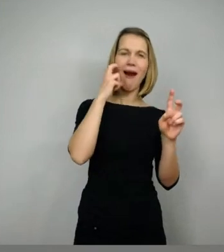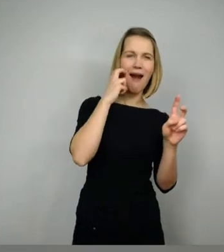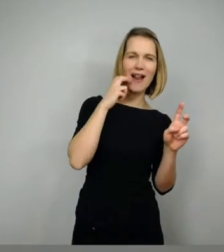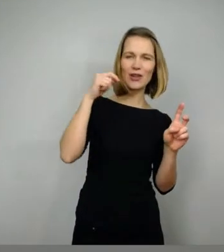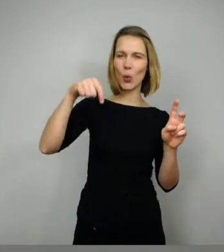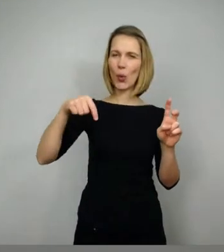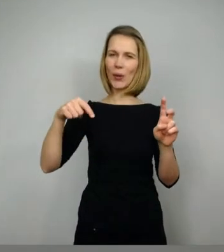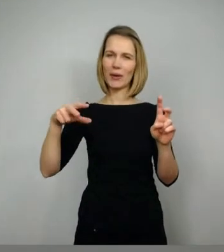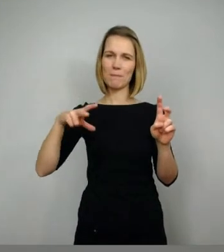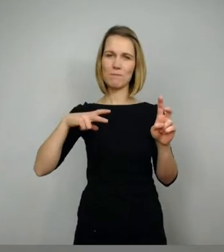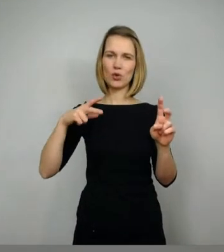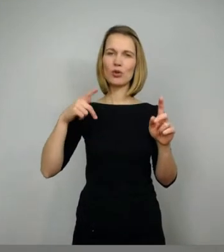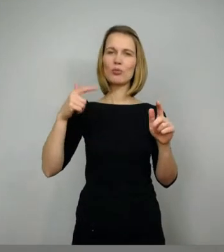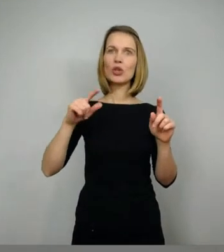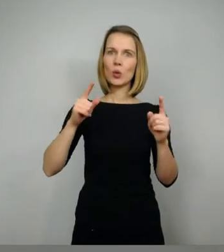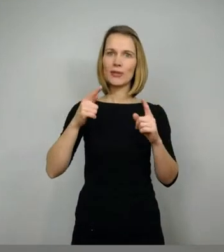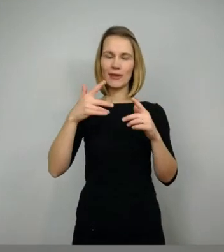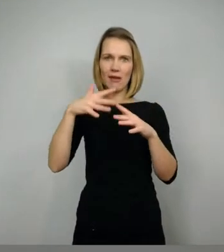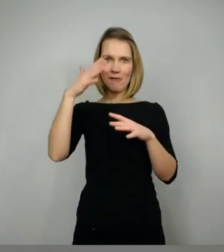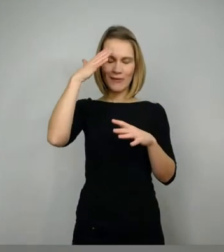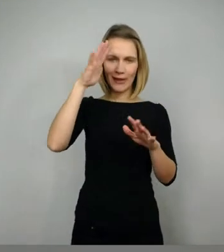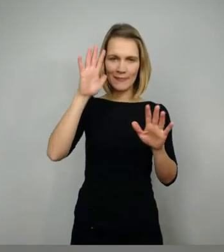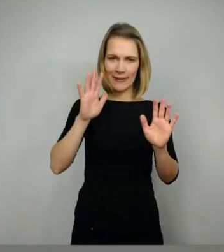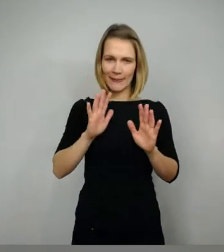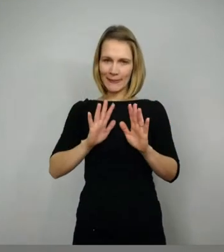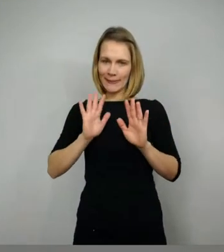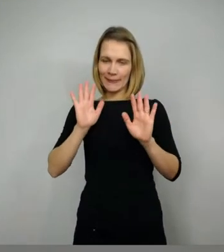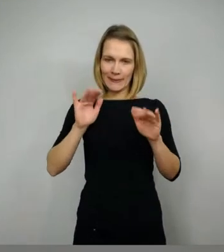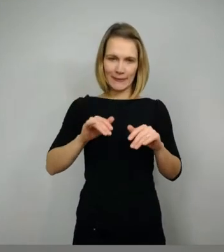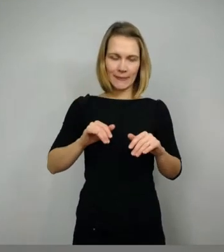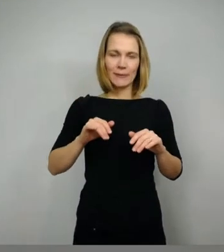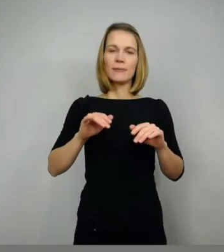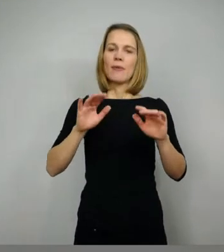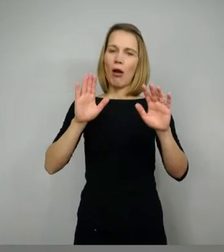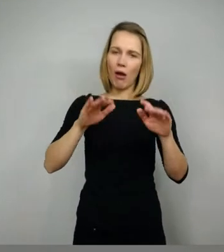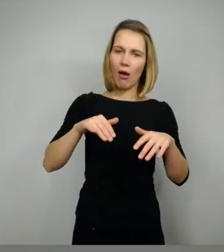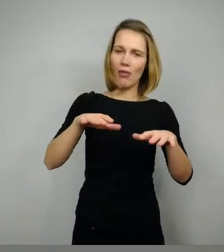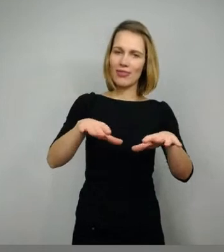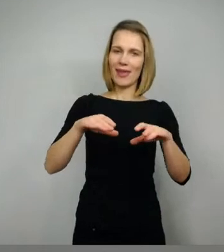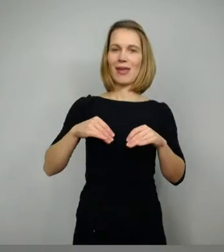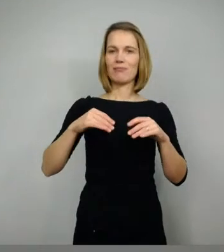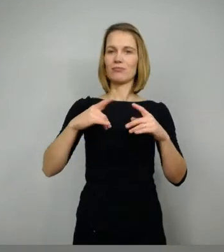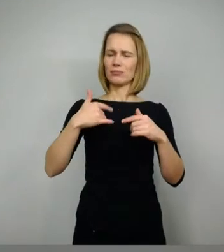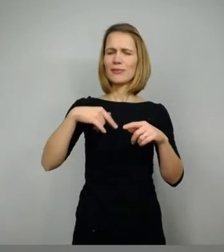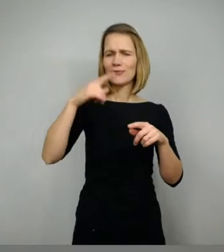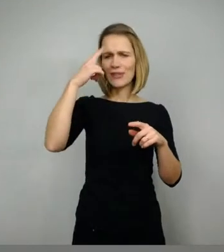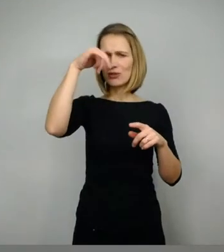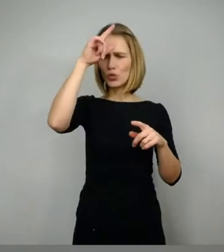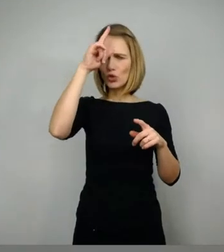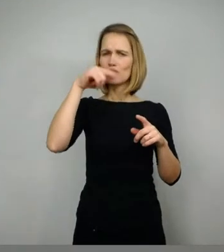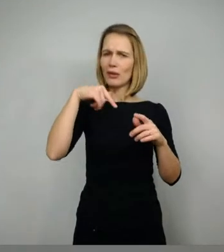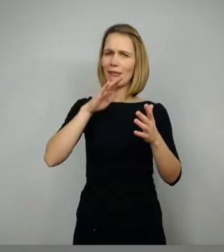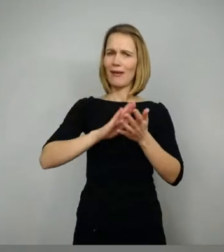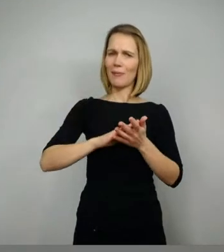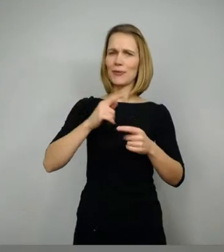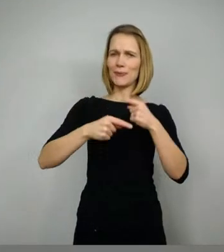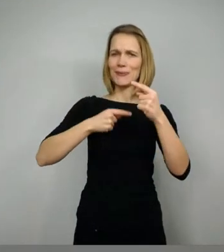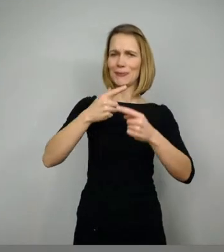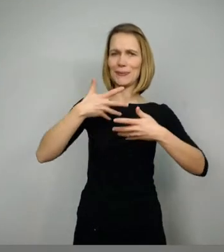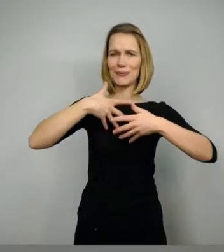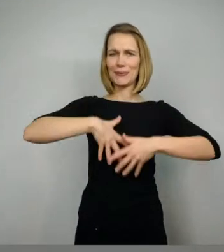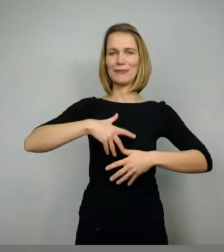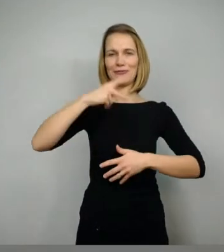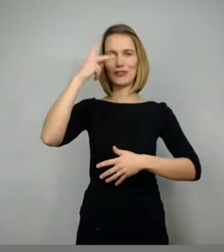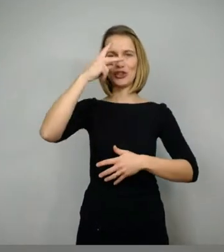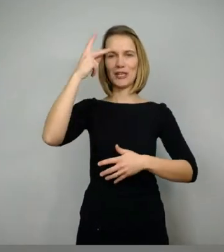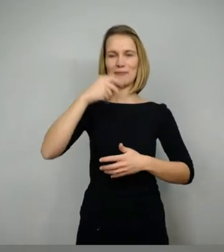Fremdheit überwinden und zulassen, dass es eigentlich Deutsch ist. Und dann, ähm, klappt das. Genau. Und noch eine gute Frage bei Facebook